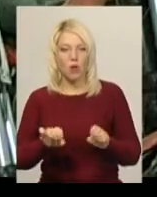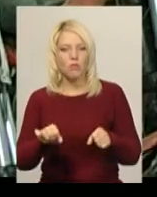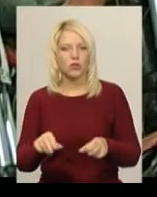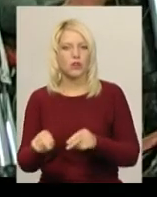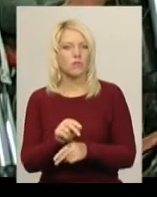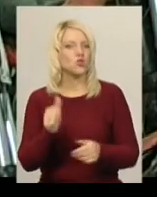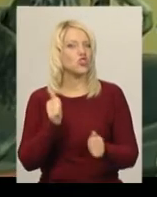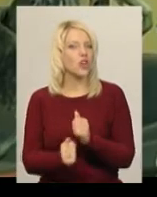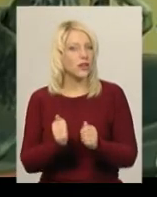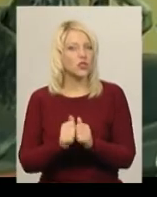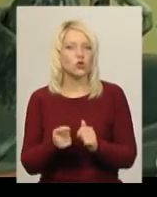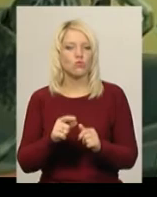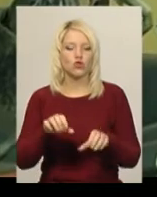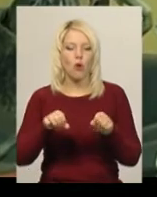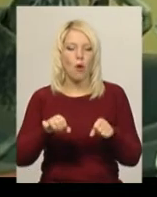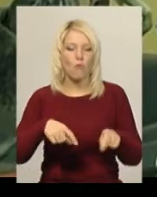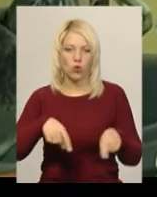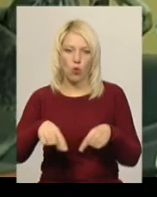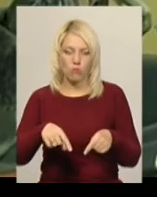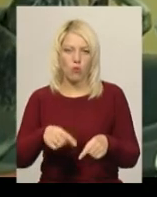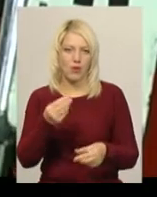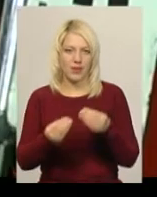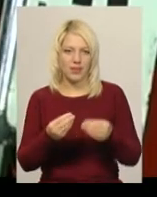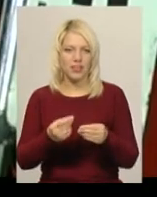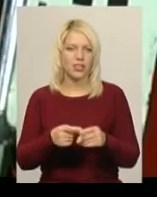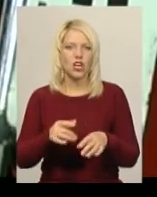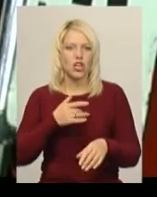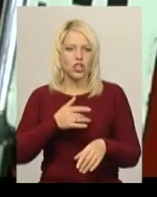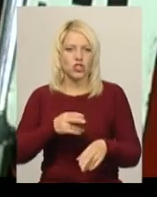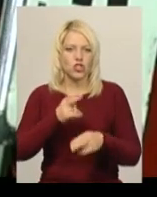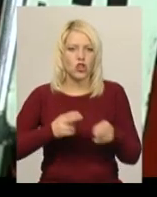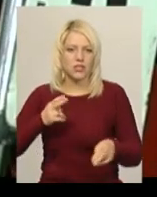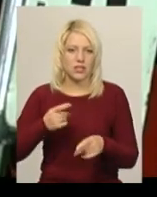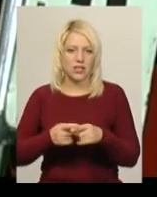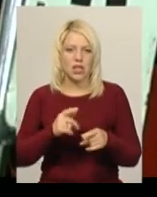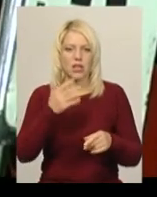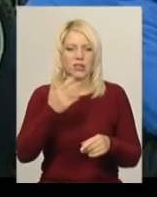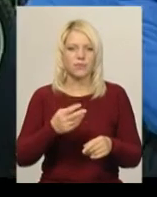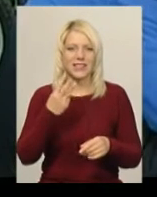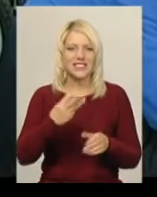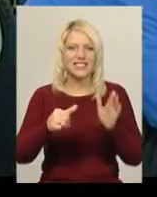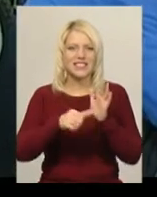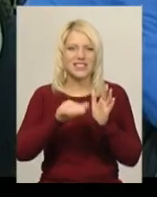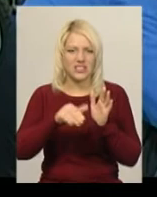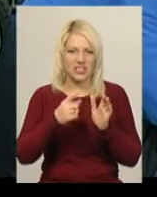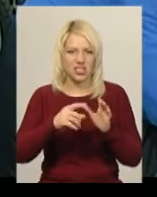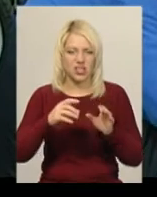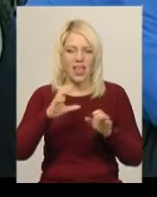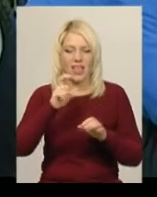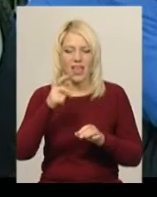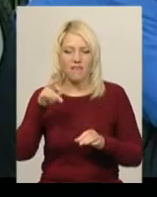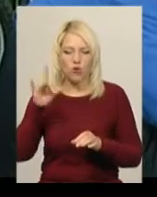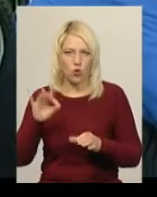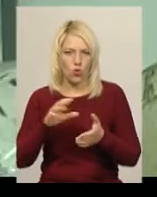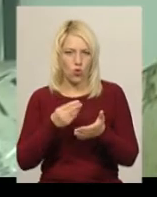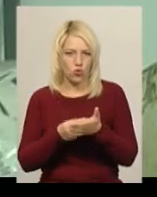часто, каже тренер, бо мотобольні ігри жорсткі, а мотоцикли такі коштують приблизно 7 тисяч євро один. На сезон вистачає й мотобольного м'яча вартістю